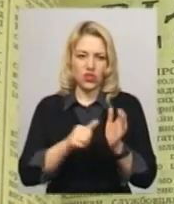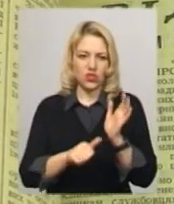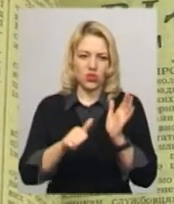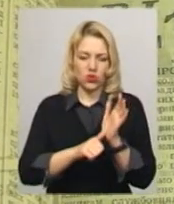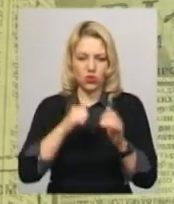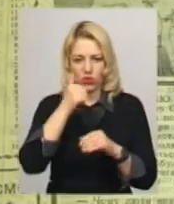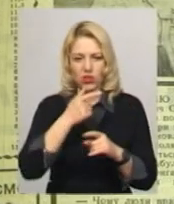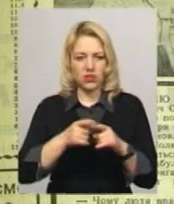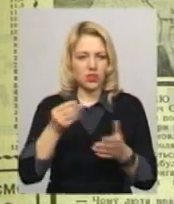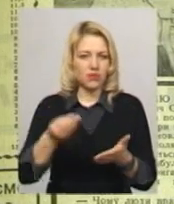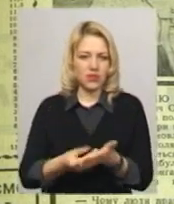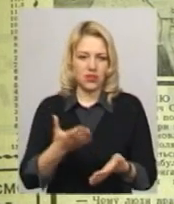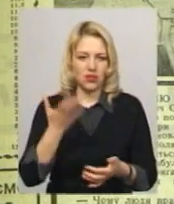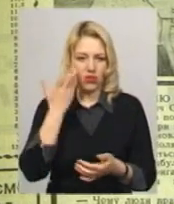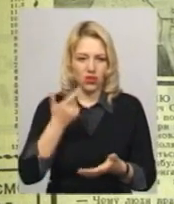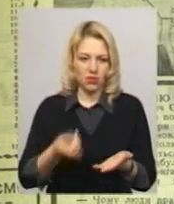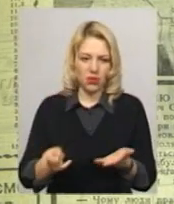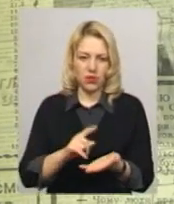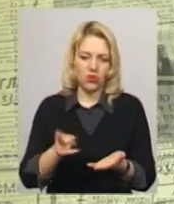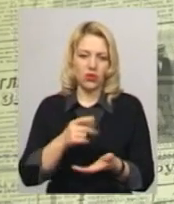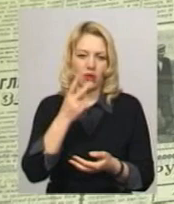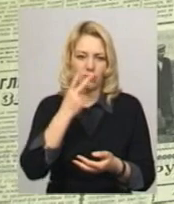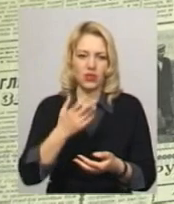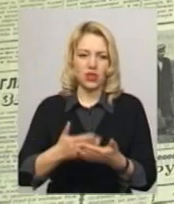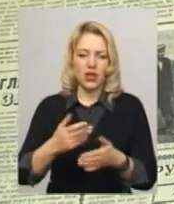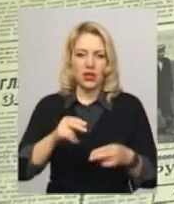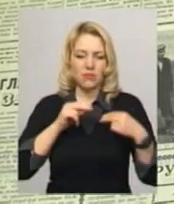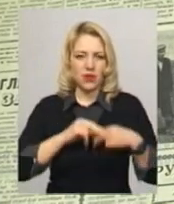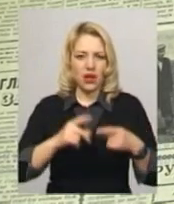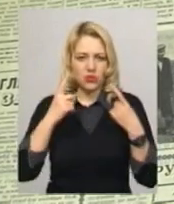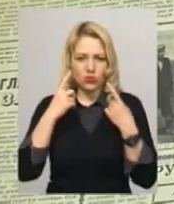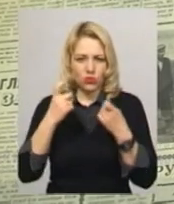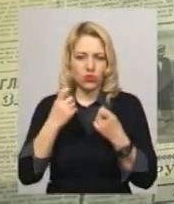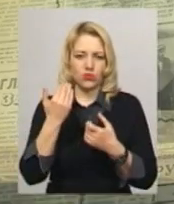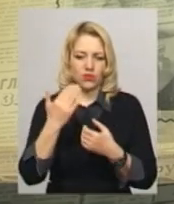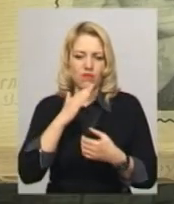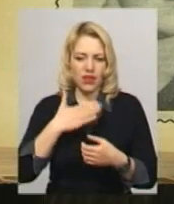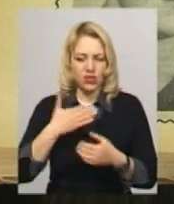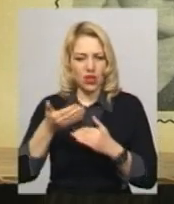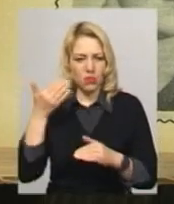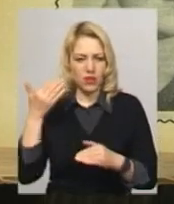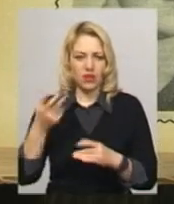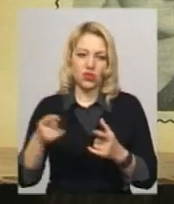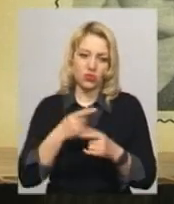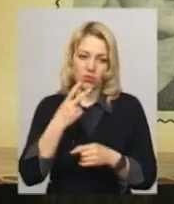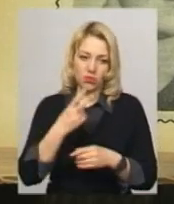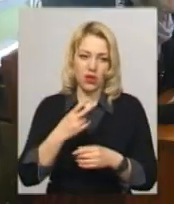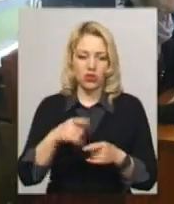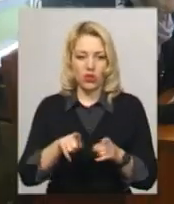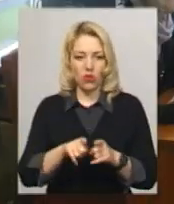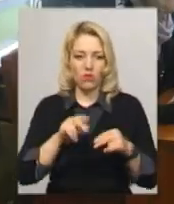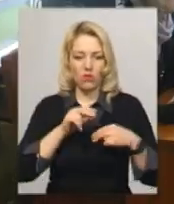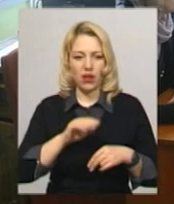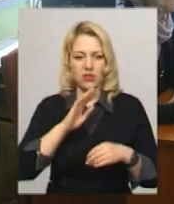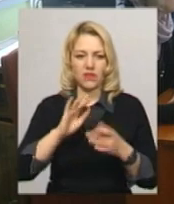Воно є безцінне. Ми коли їх перегортаємо, ми бачимо титанічну працю наших попередників. Чи побачать таку працю в інтернеті колись